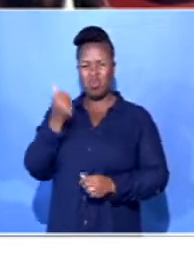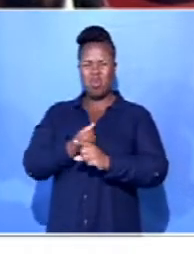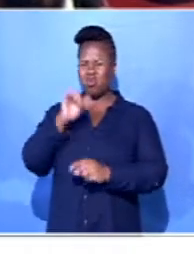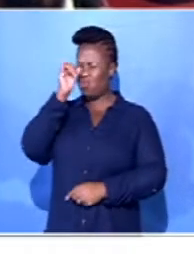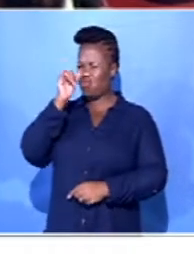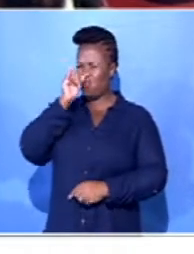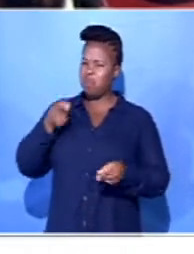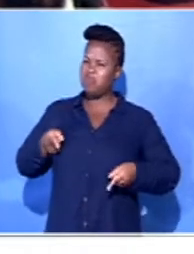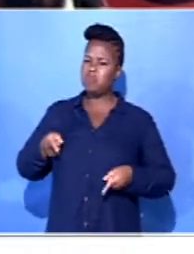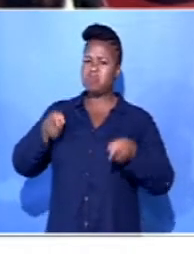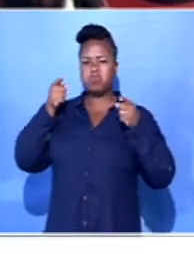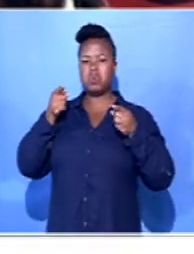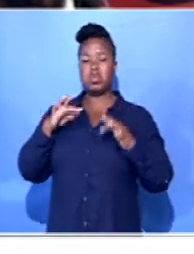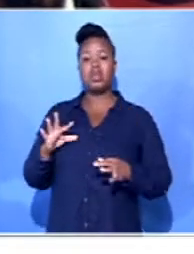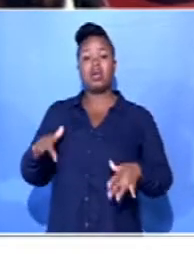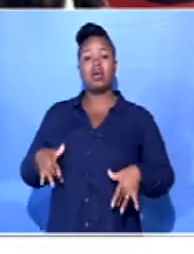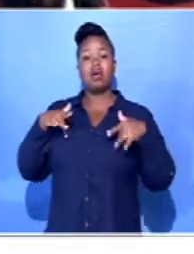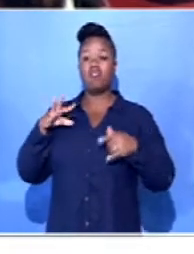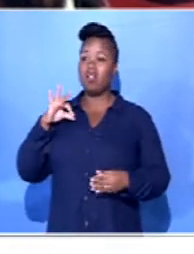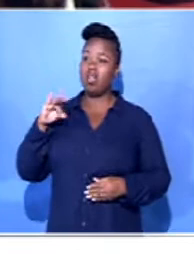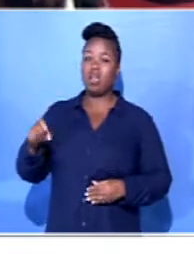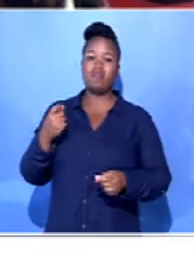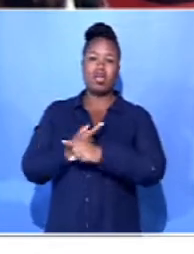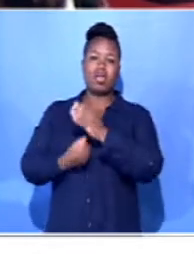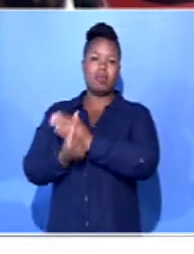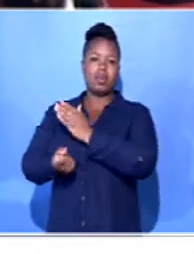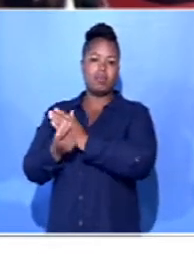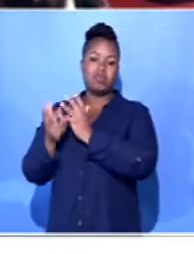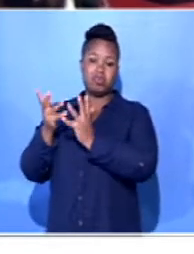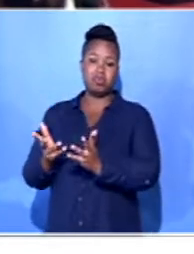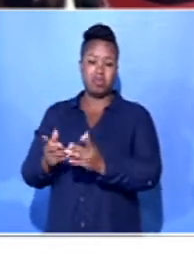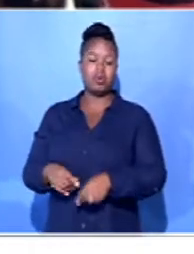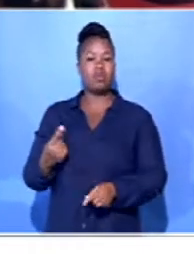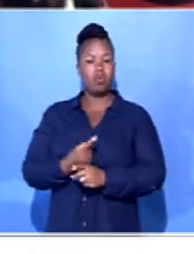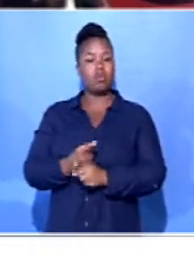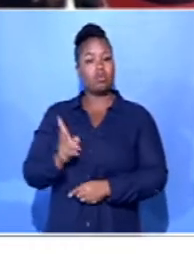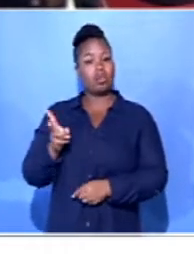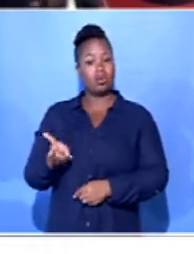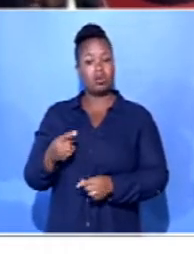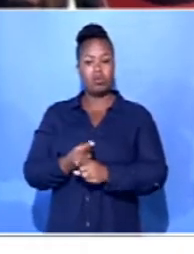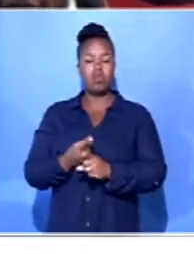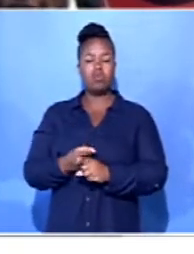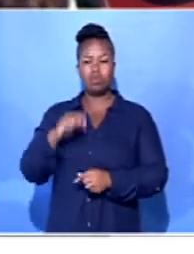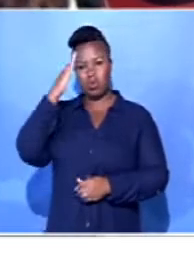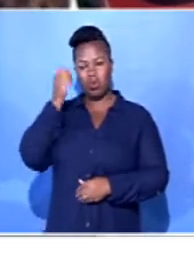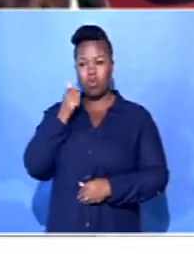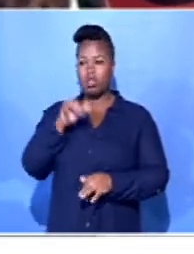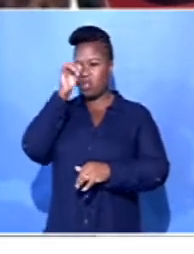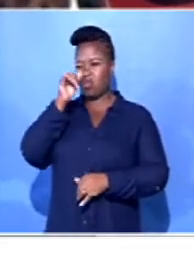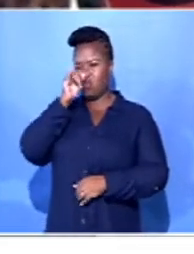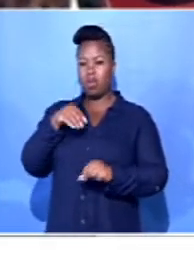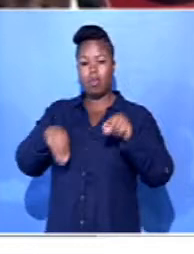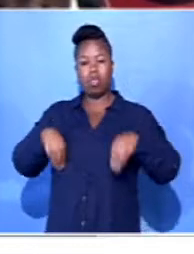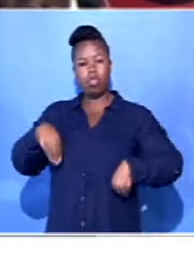gangsterism onse lewe oorheers. Ek wil vir die achtergeblewe gemeenskappe van